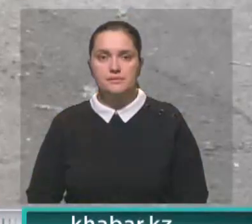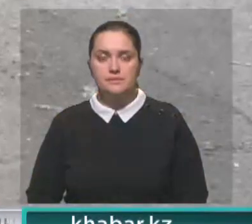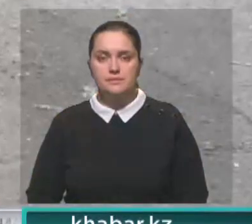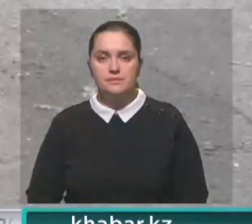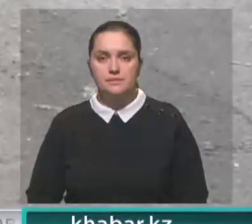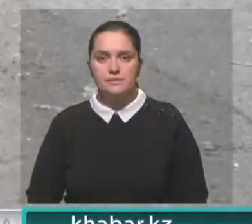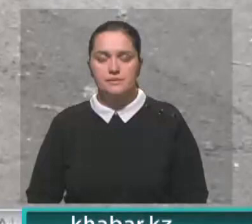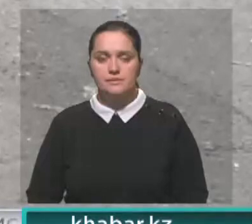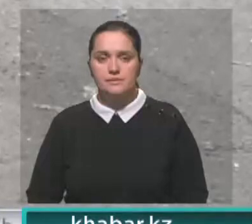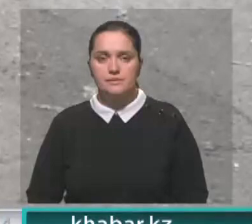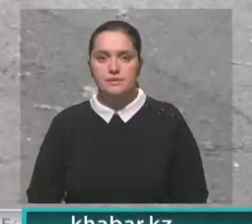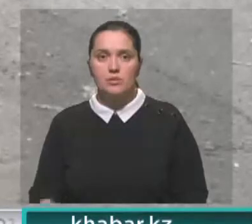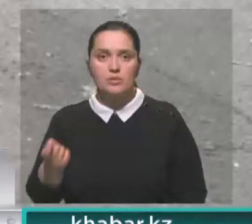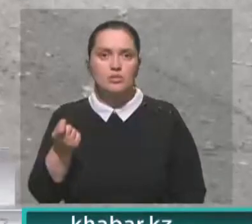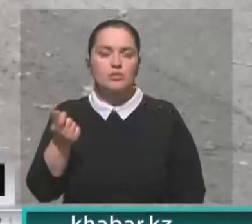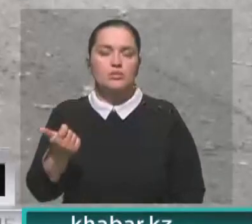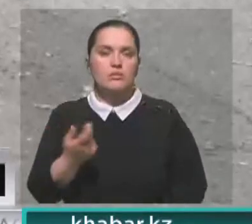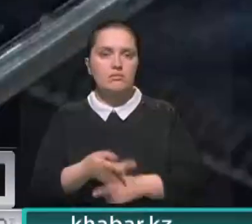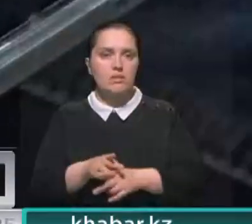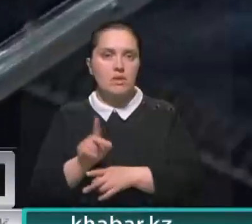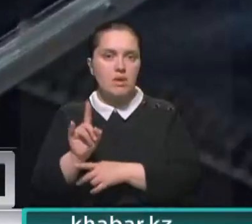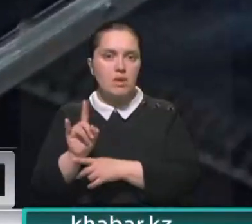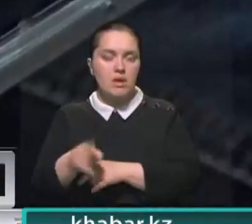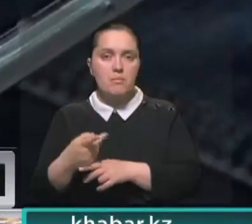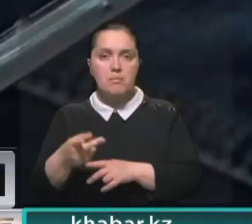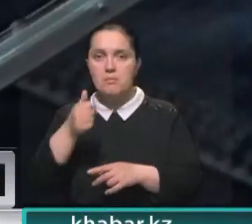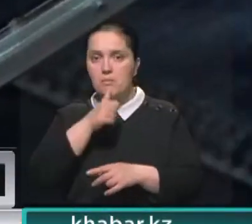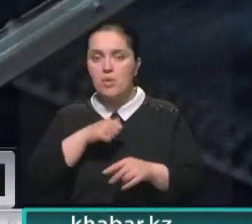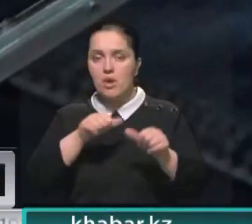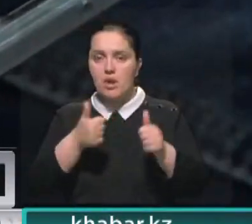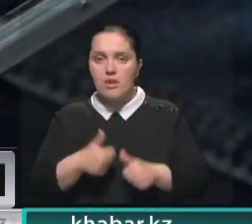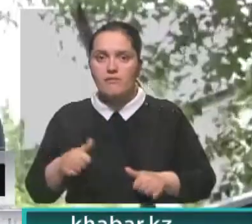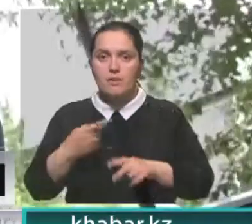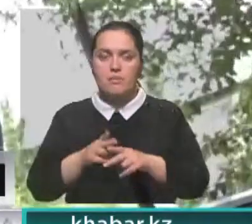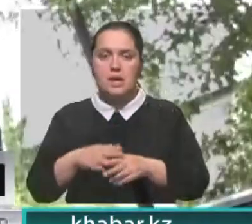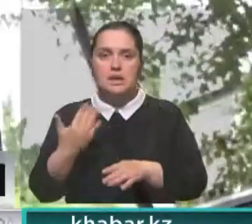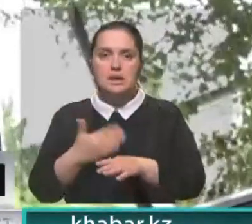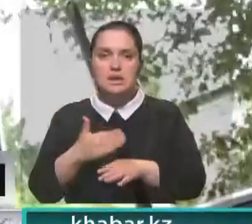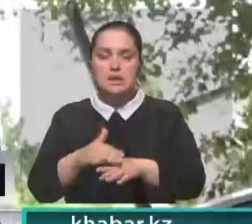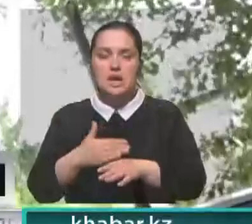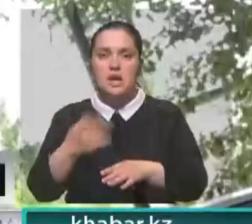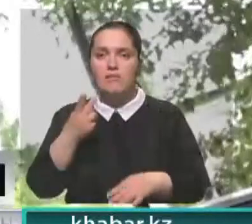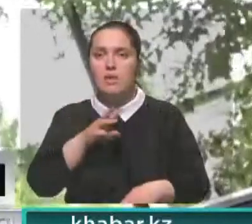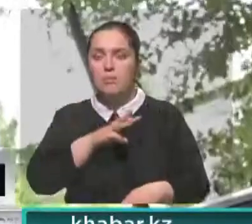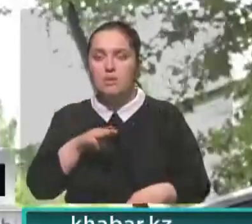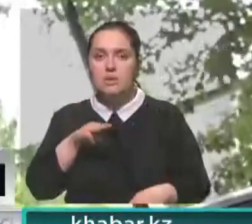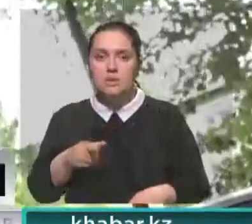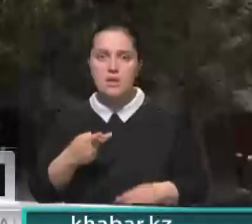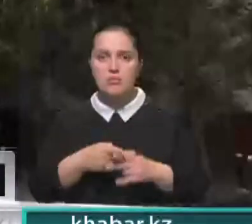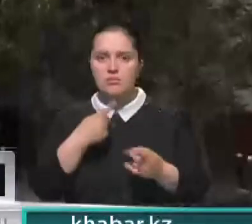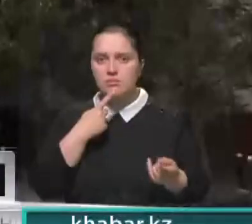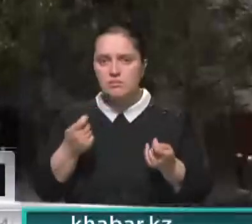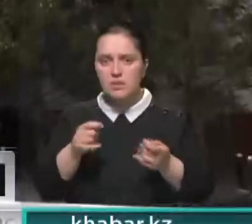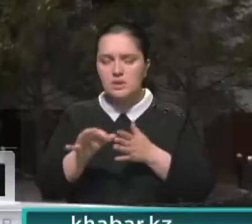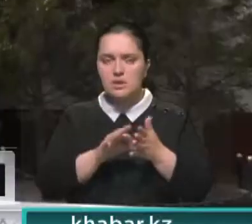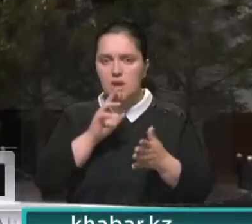Александр Пилуи едва не попался на уловку мошенников. Они пытались оформить на него псевдокредит на 2 миллиона тенге. Бдительный Павлодарец сразу